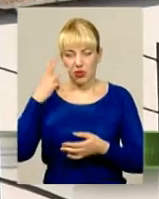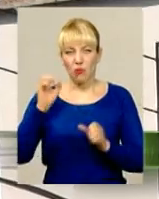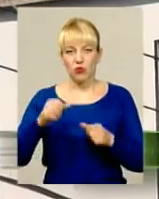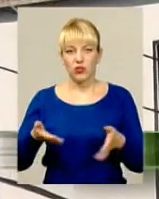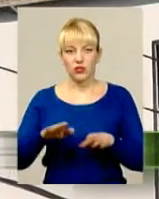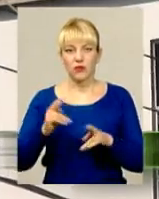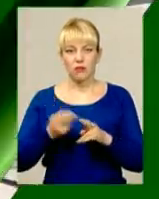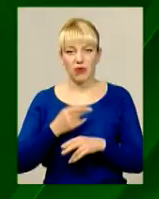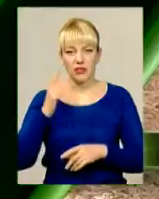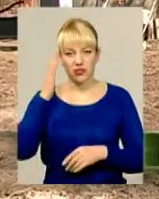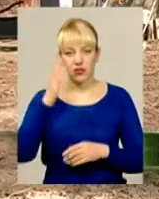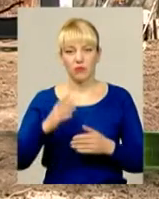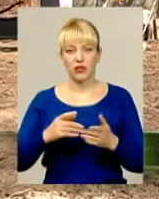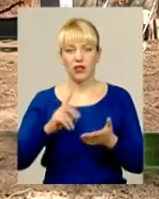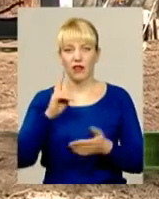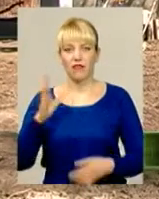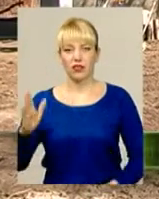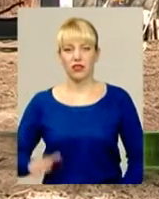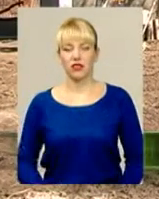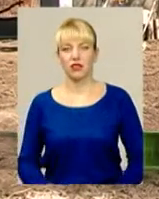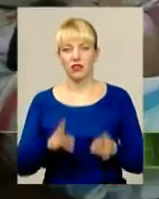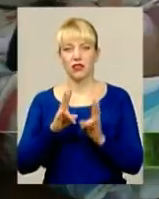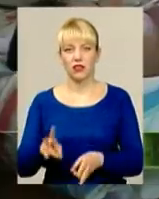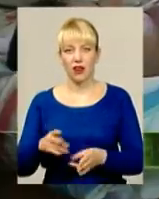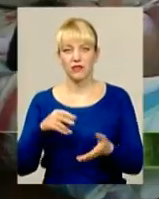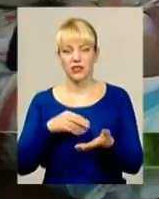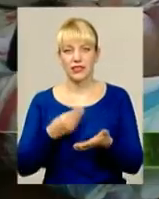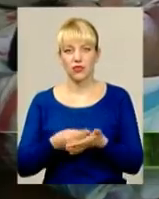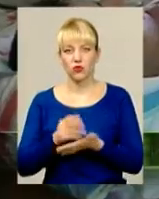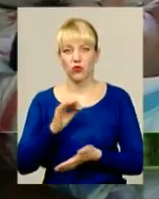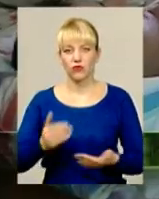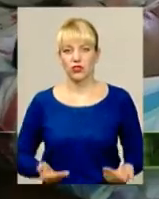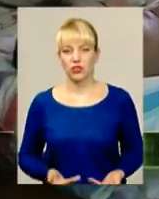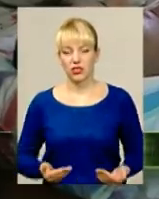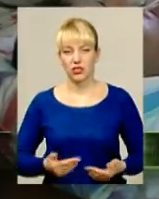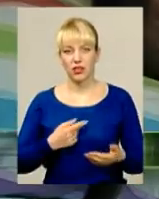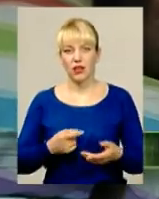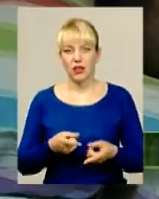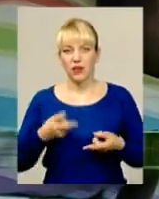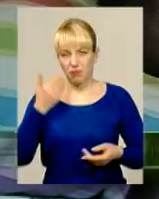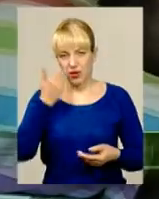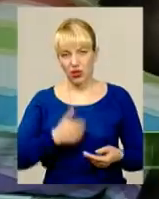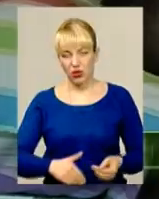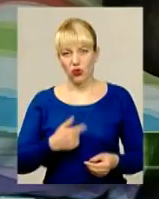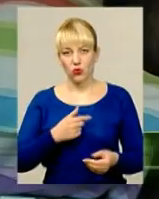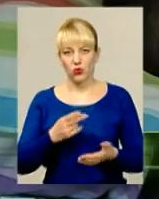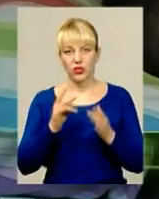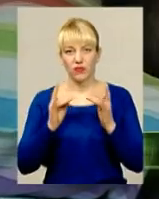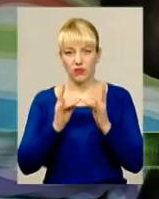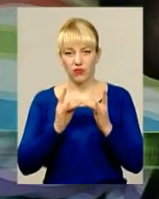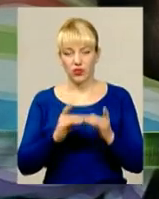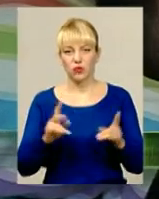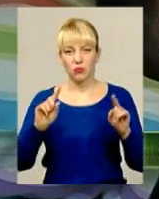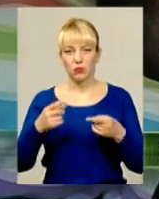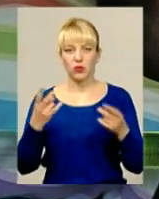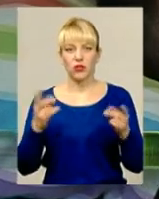умріяних квартир. Травма ціною в повноцінне життя. Прикутий до ліжка 23-річний житель Ярмолинецького району потребує